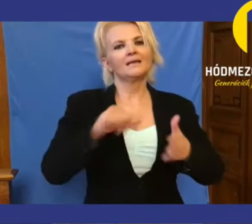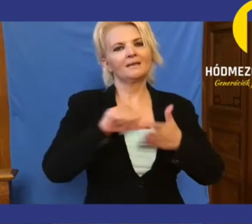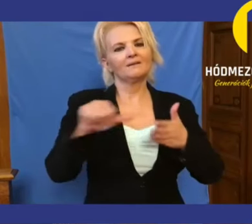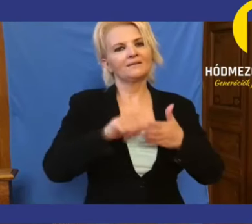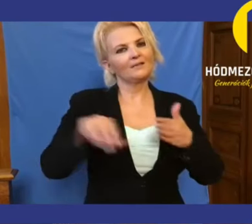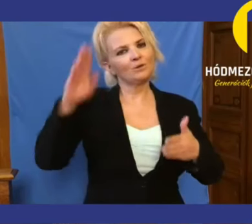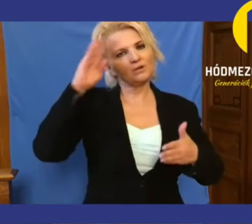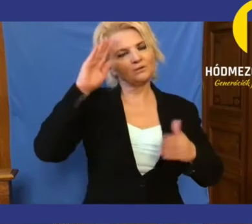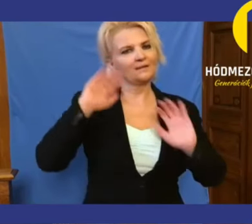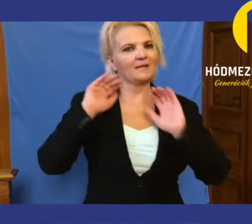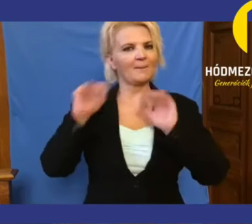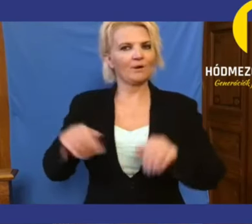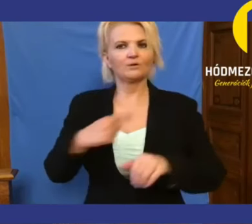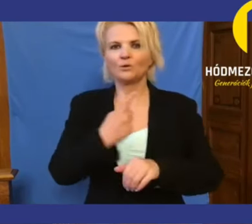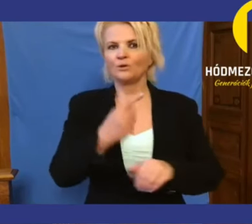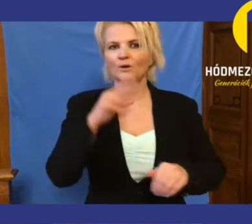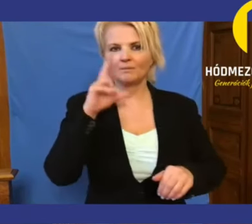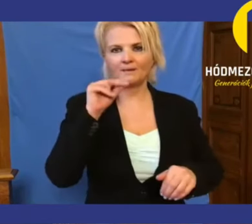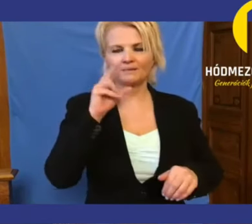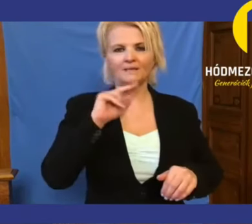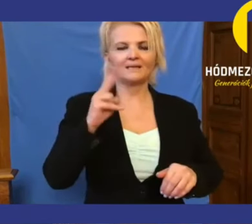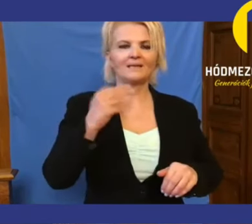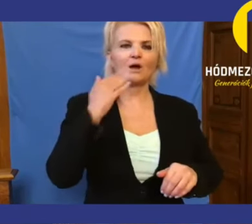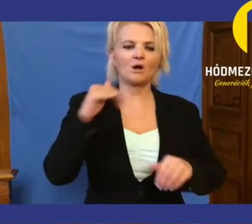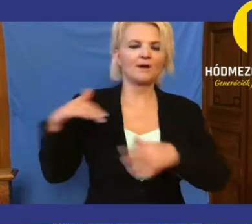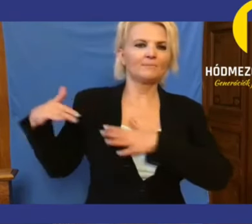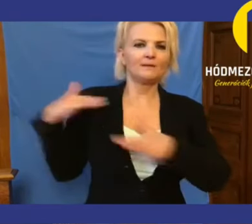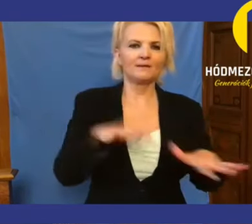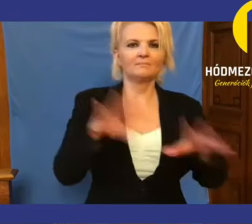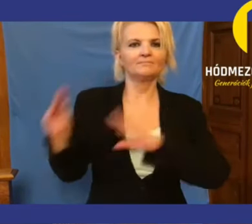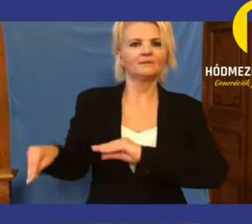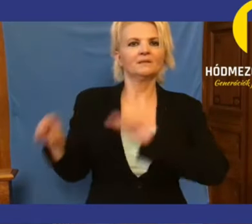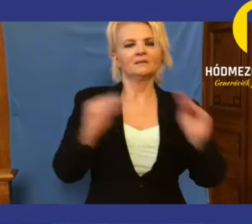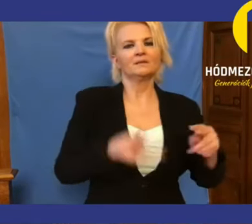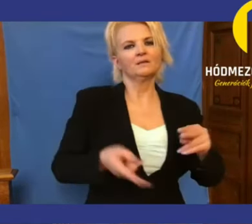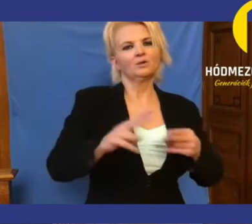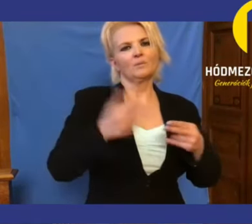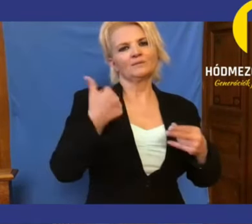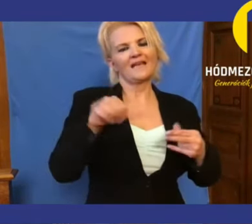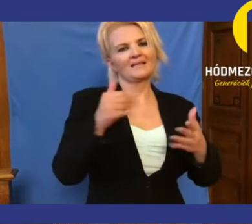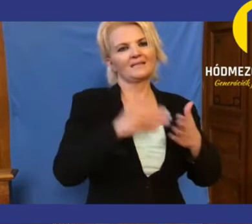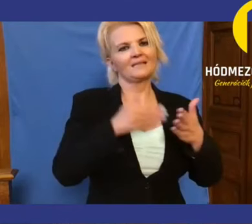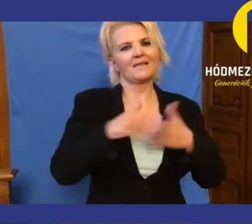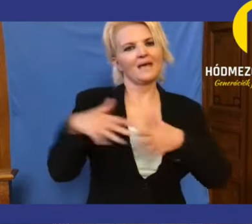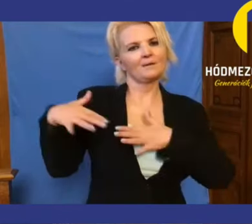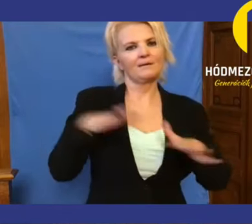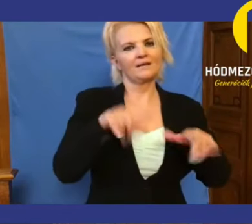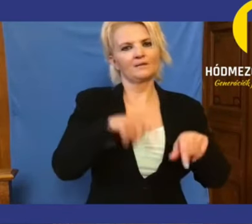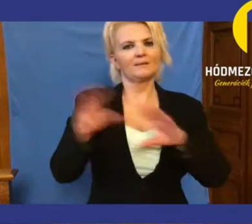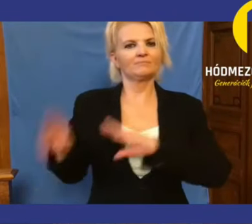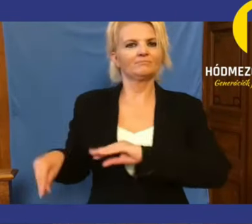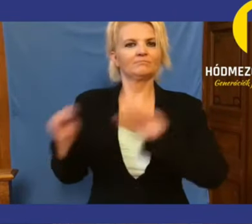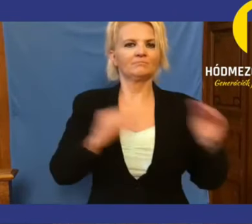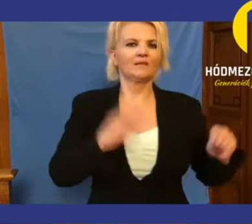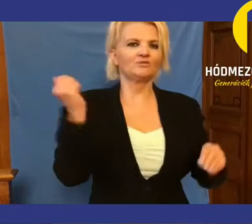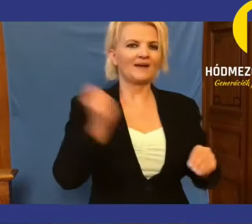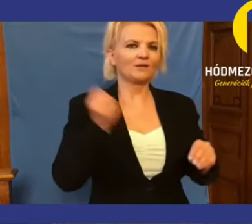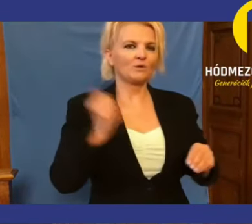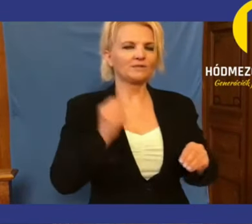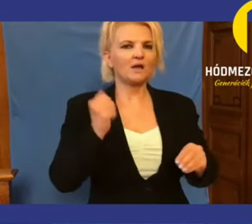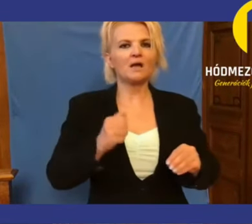támogatást. Önök beszélnek arra, hogy ki akar migránsokat betelepíteni, százezrével telepítik be a migránsokat, és vádaskodnak.